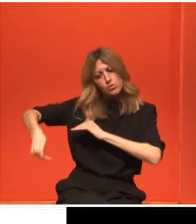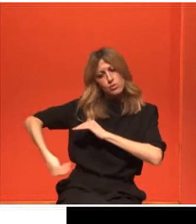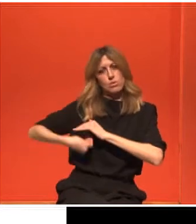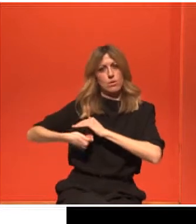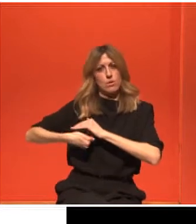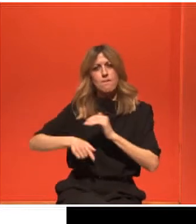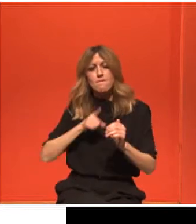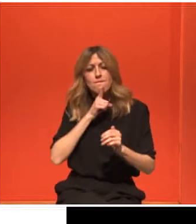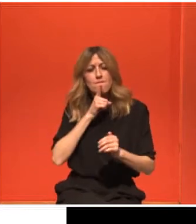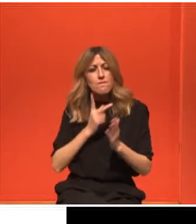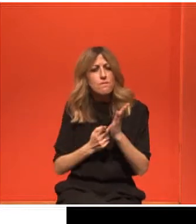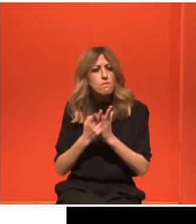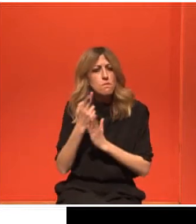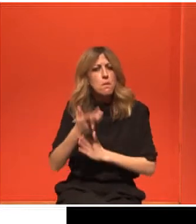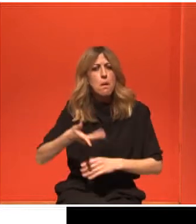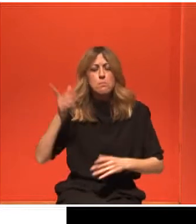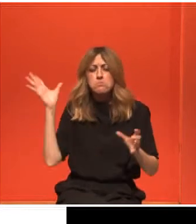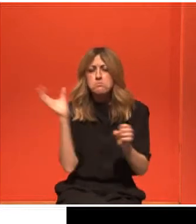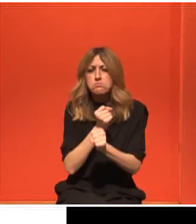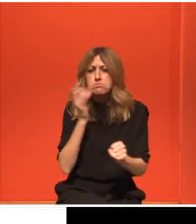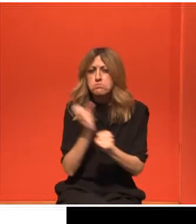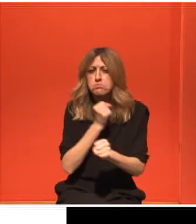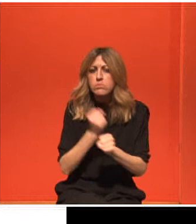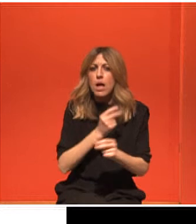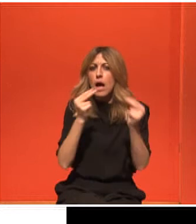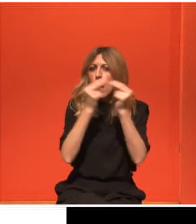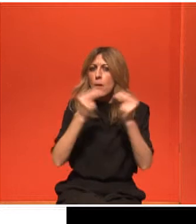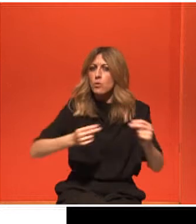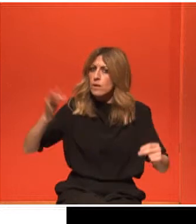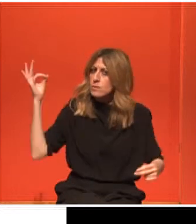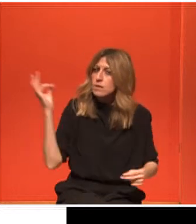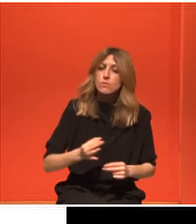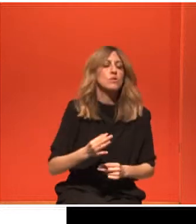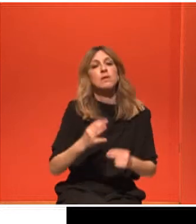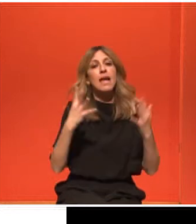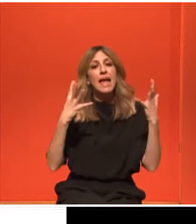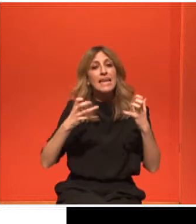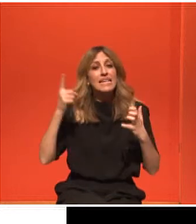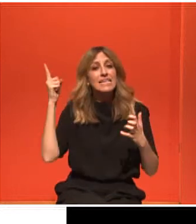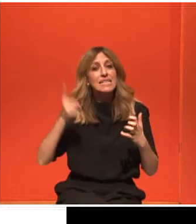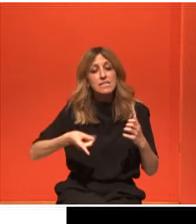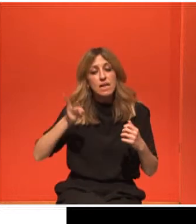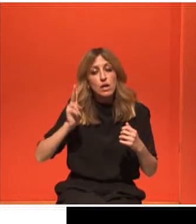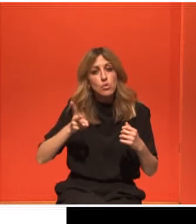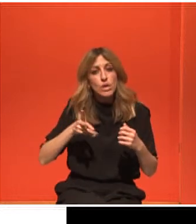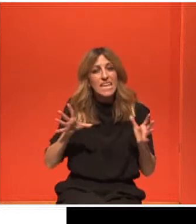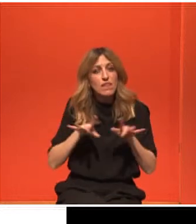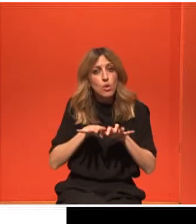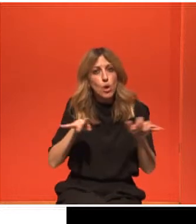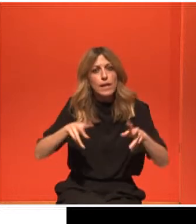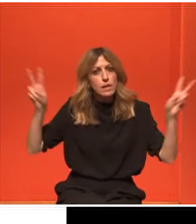με εξαιρετικά μακροχρόνια αποτελέσματα, που ελαττώνει 90% το ποσοστό των απάθμια γυναίκων καρκίνων του μαστού.